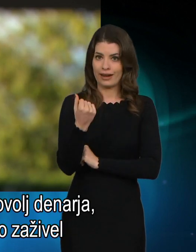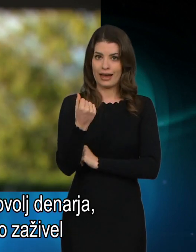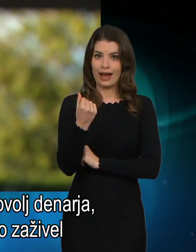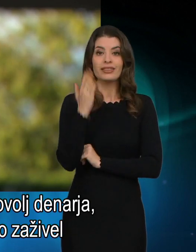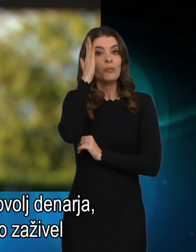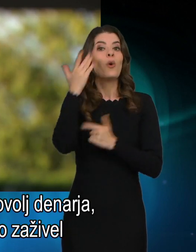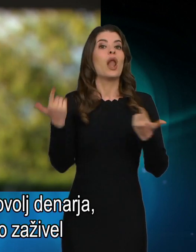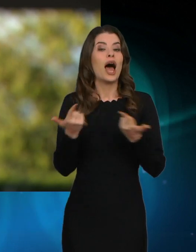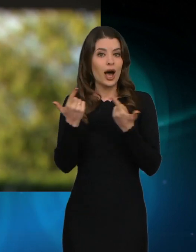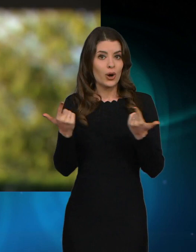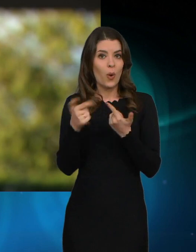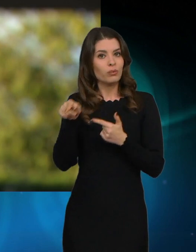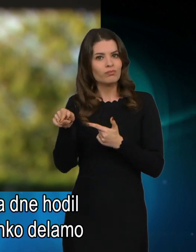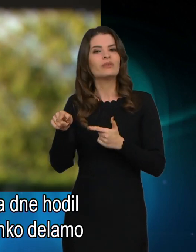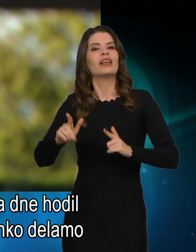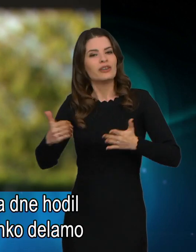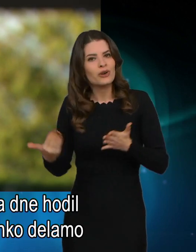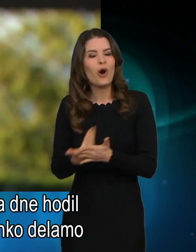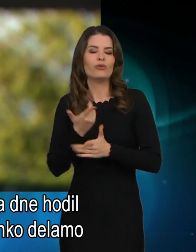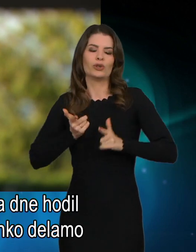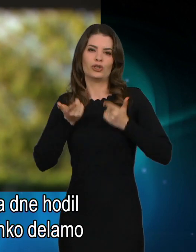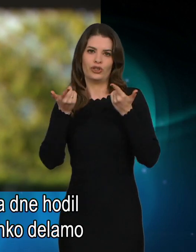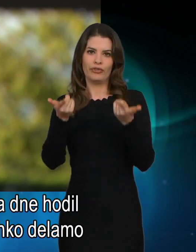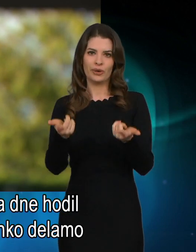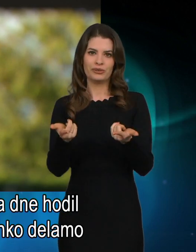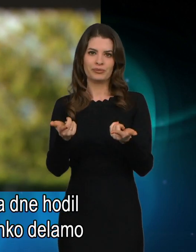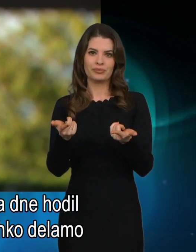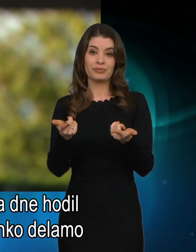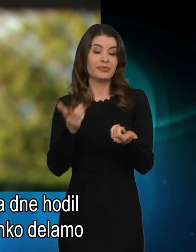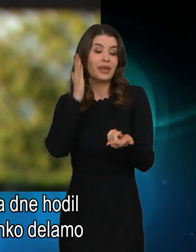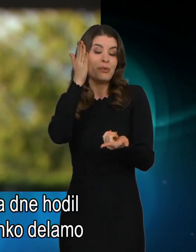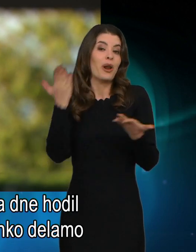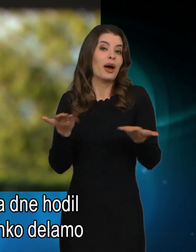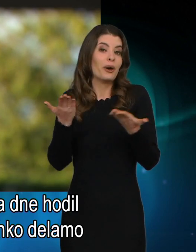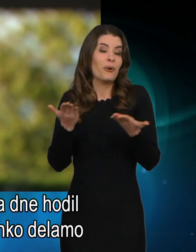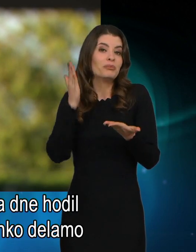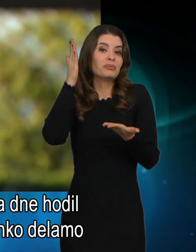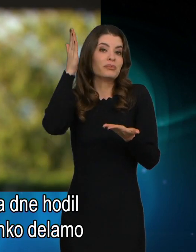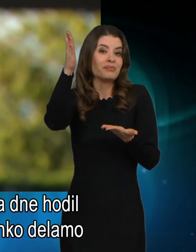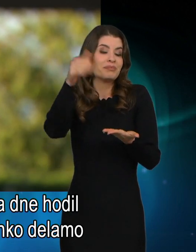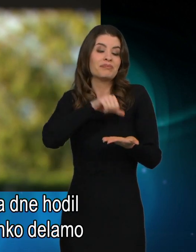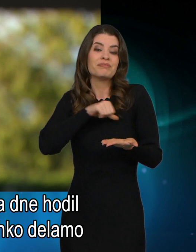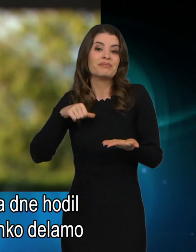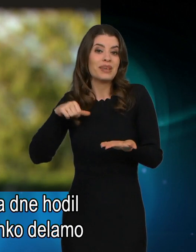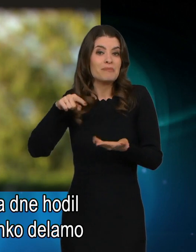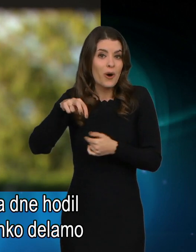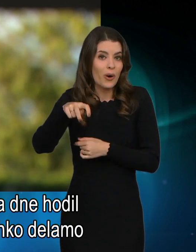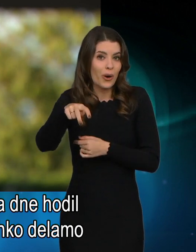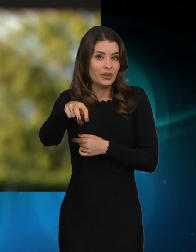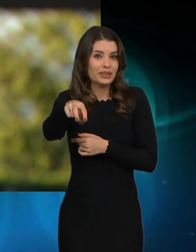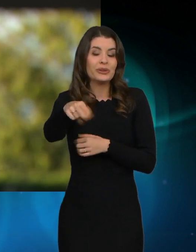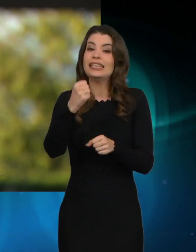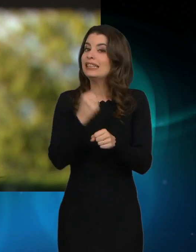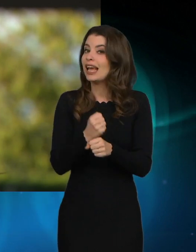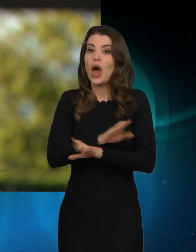lahko na novo zaživel in da bo lahko nekega dne hodil in dela v